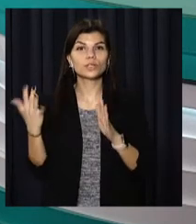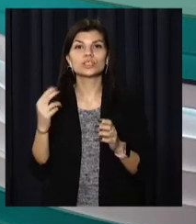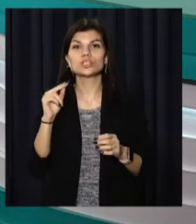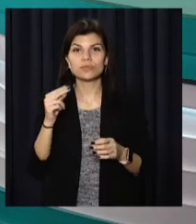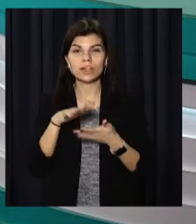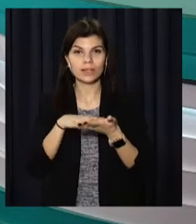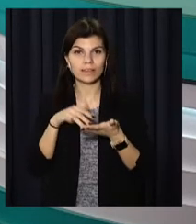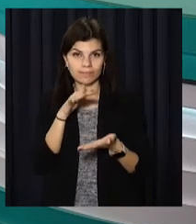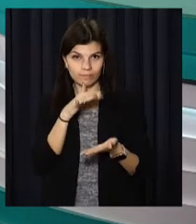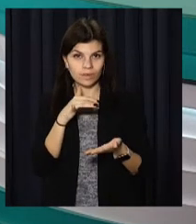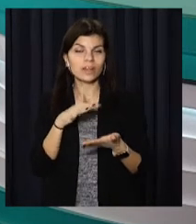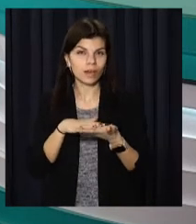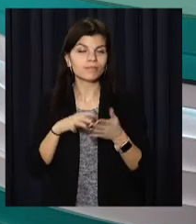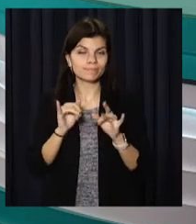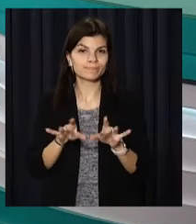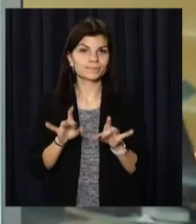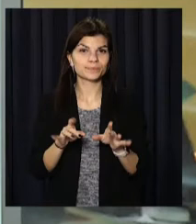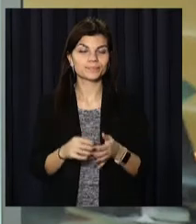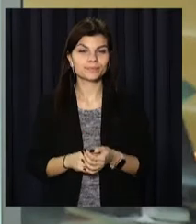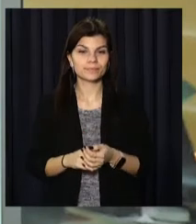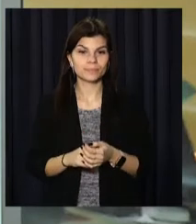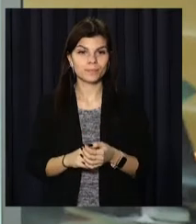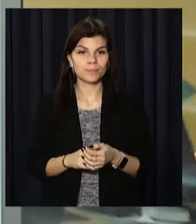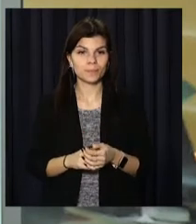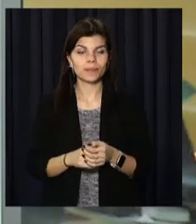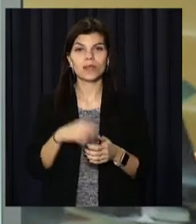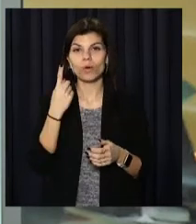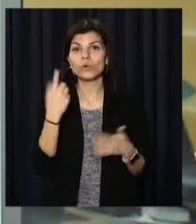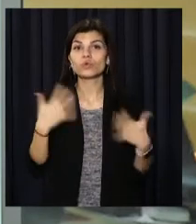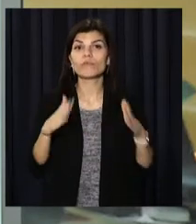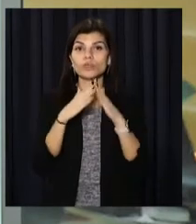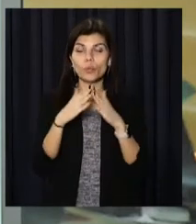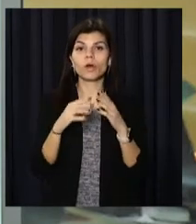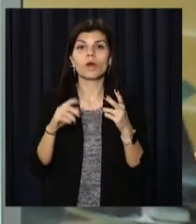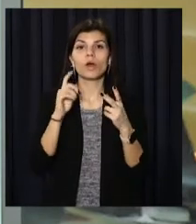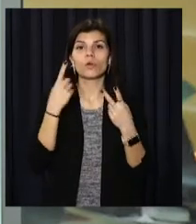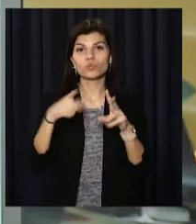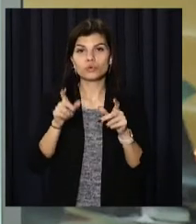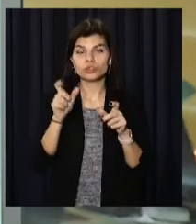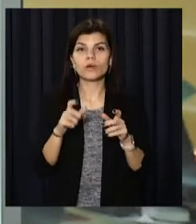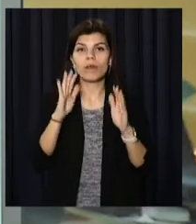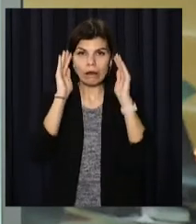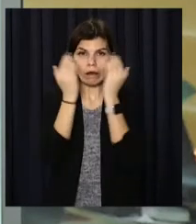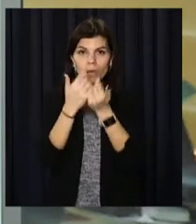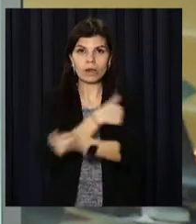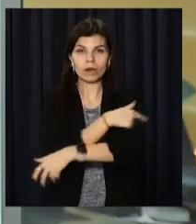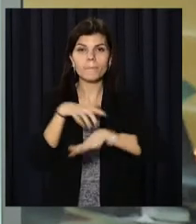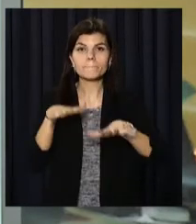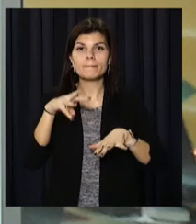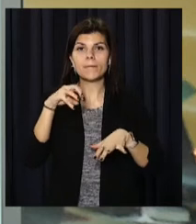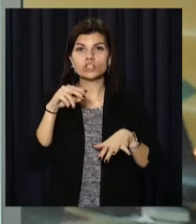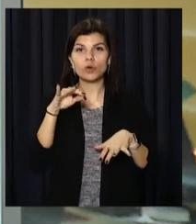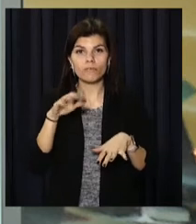четверга на цю годину – далі у випуску. Один вже вдома, інший – у тяжкому стані в реанімації лікарні імені